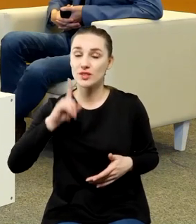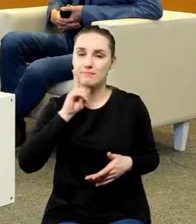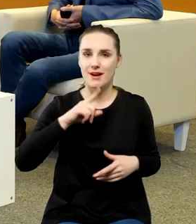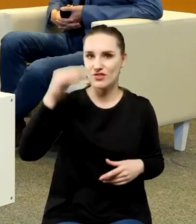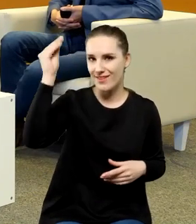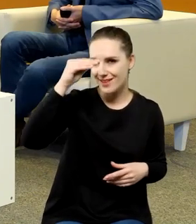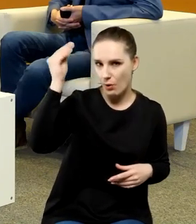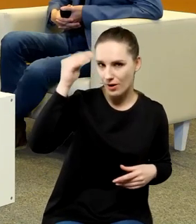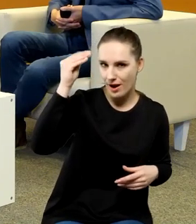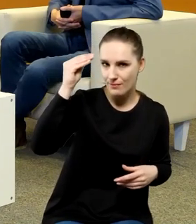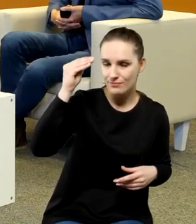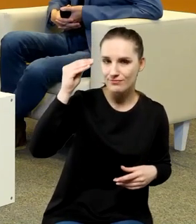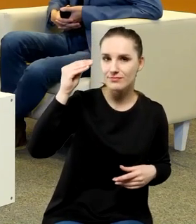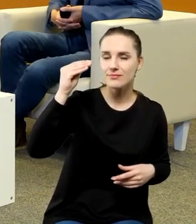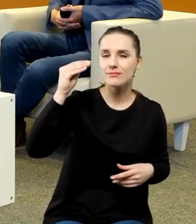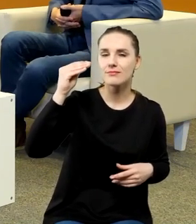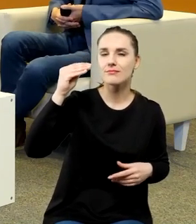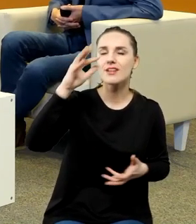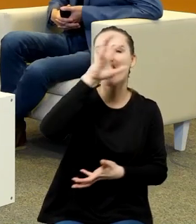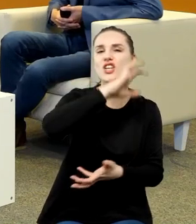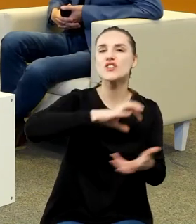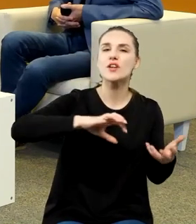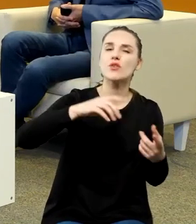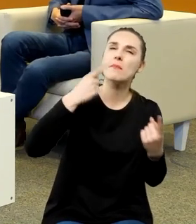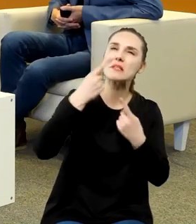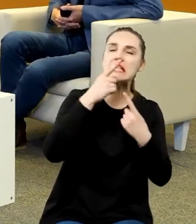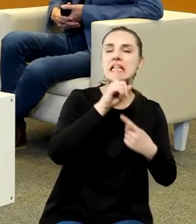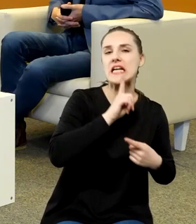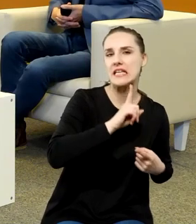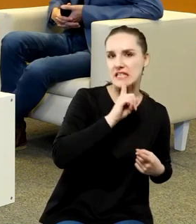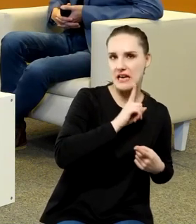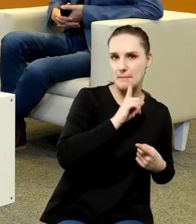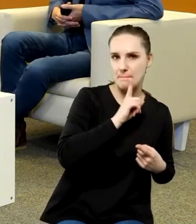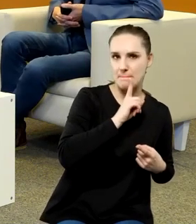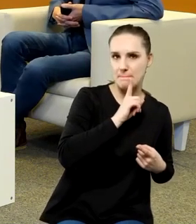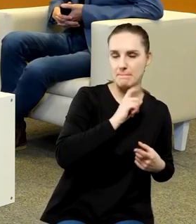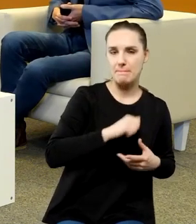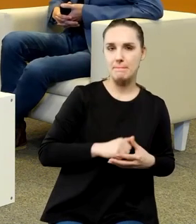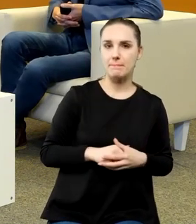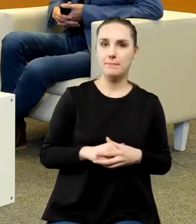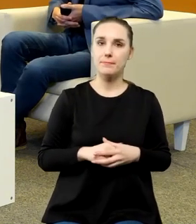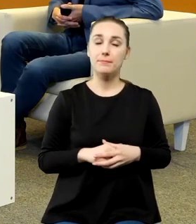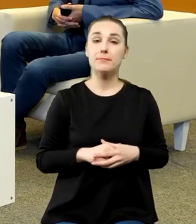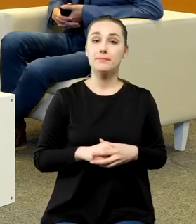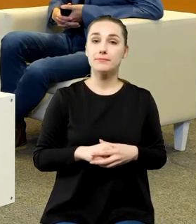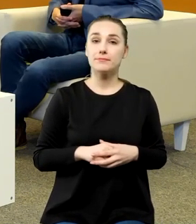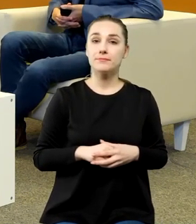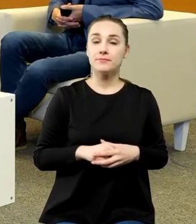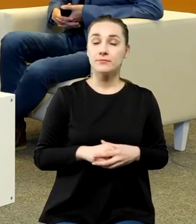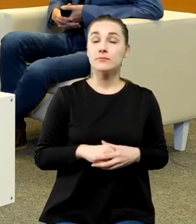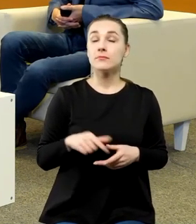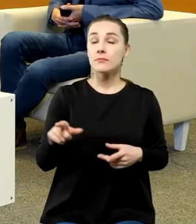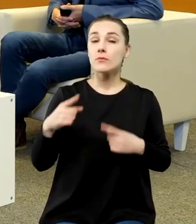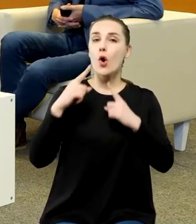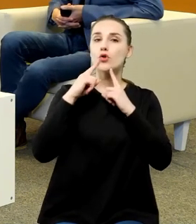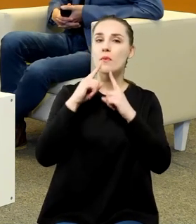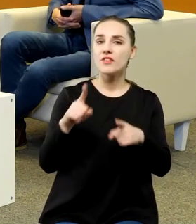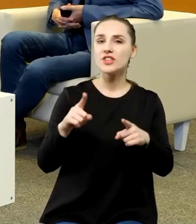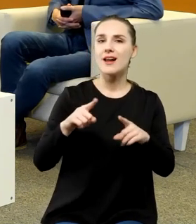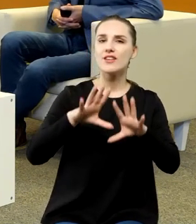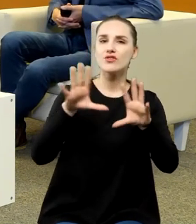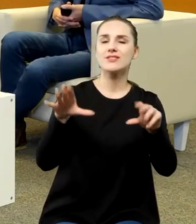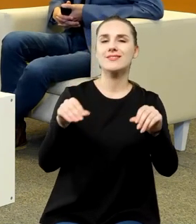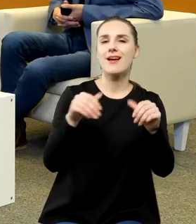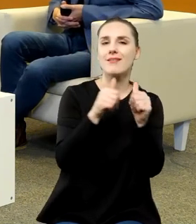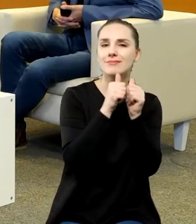a światopglądem wynikającym z religii. Albo kogoś, kto jest bardzo odpowiedzialny za te wszystkie funkcje, które mu